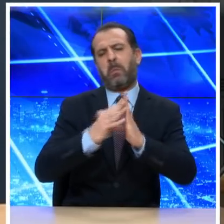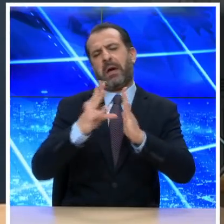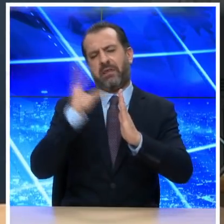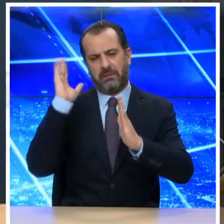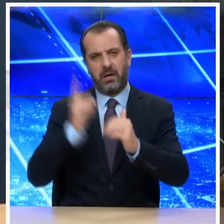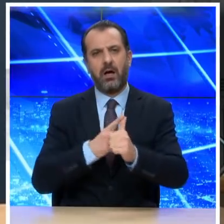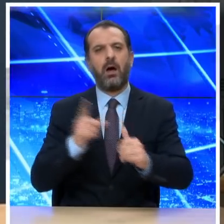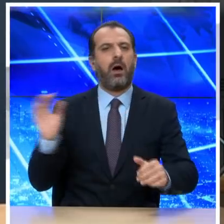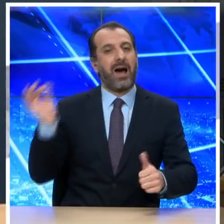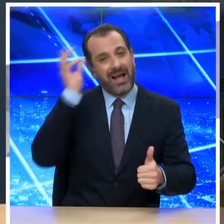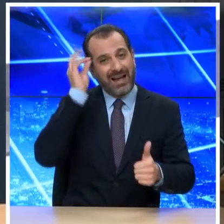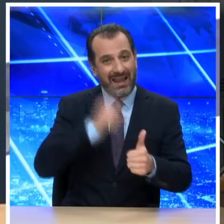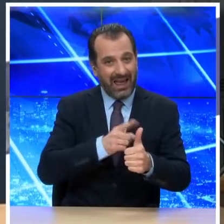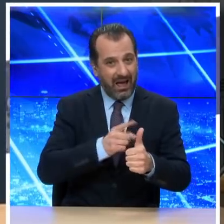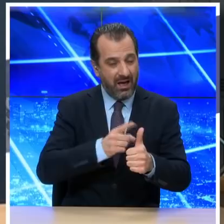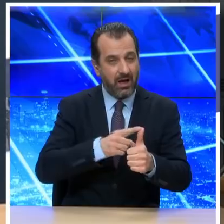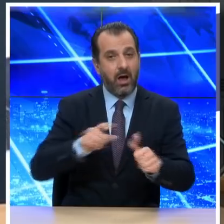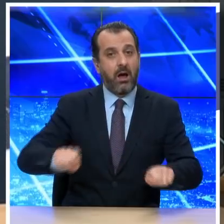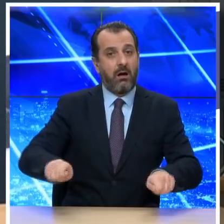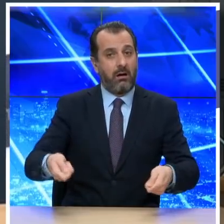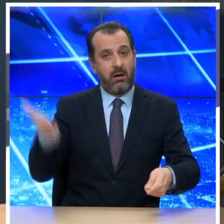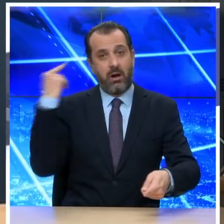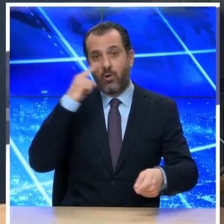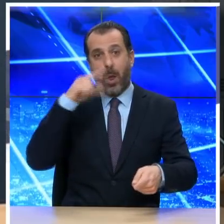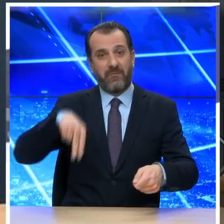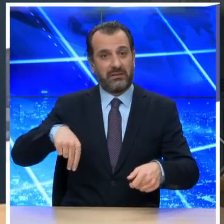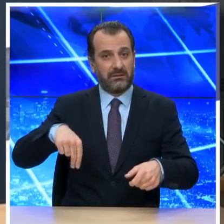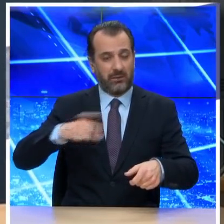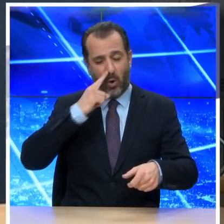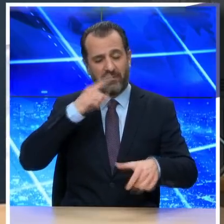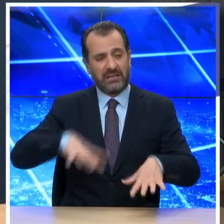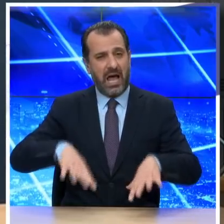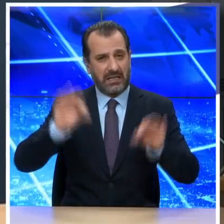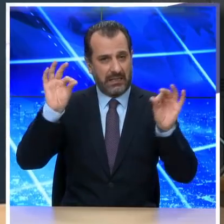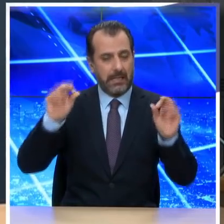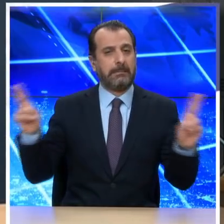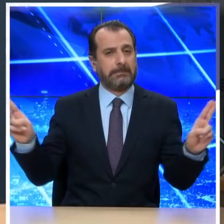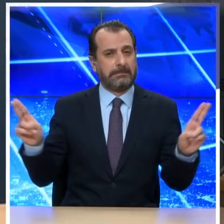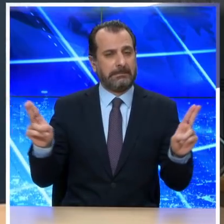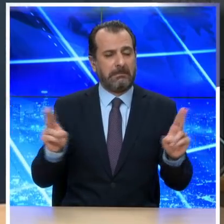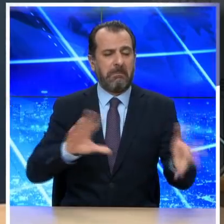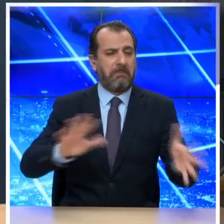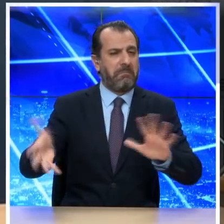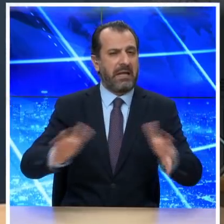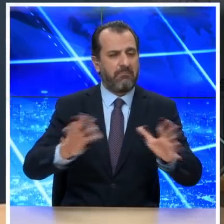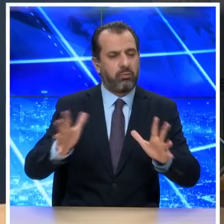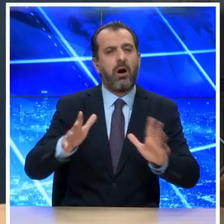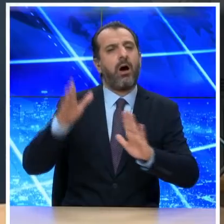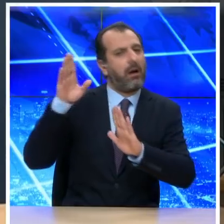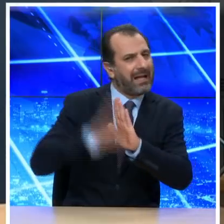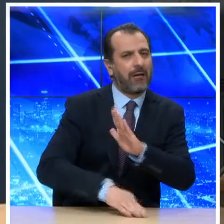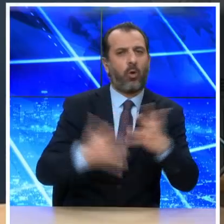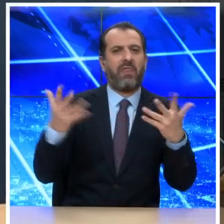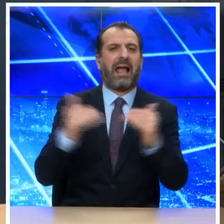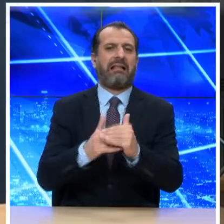Η επιδημία στην Γαλλία, να θυμίσω lockdown από αρχές Νοεμβρίου, φαίνεται επιπλέον υποχώρηση, καταγράφοντας ακόμα και λιγότερες από 10